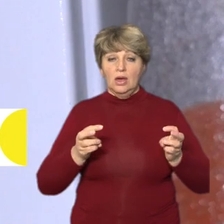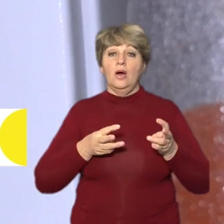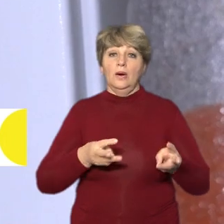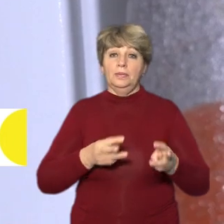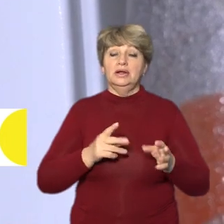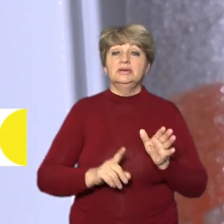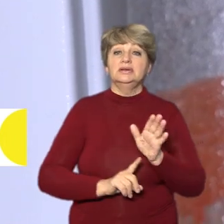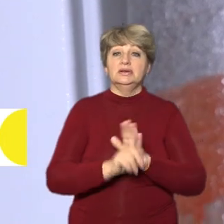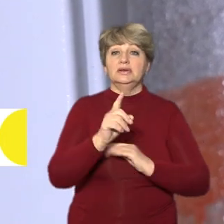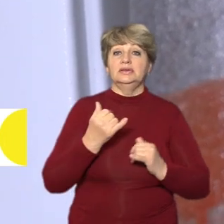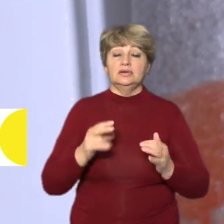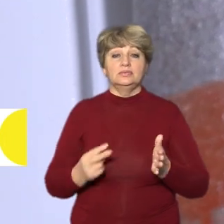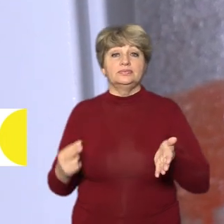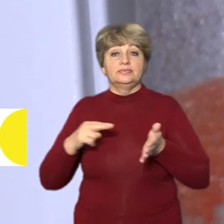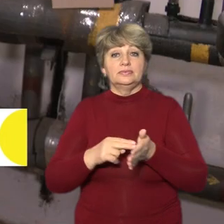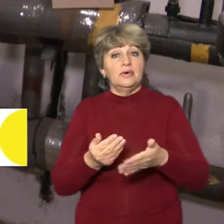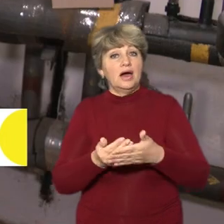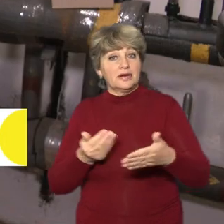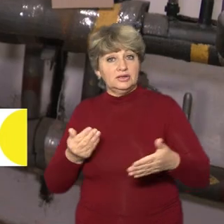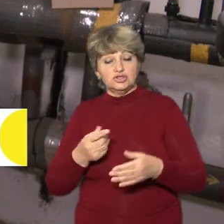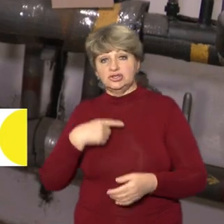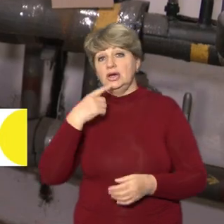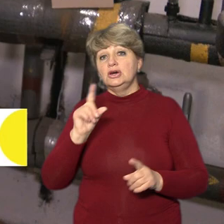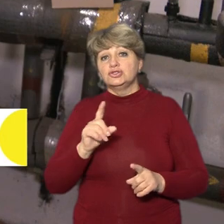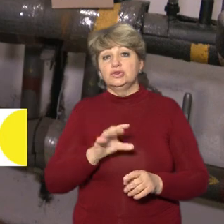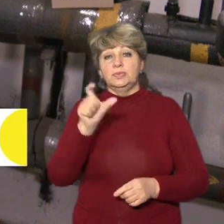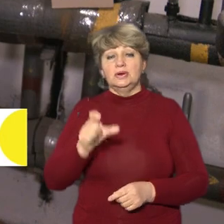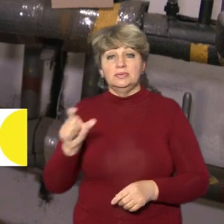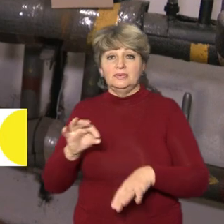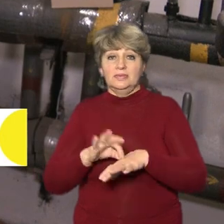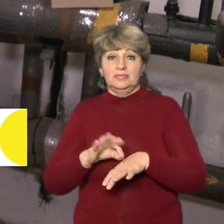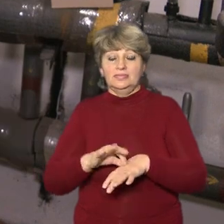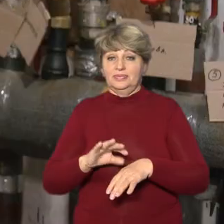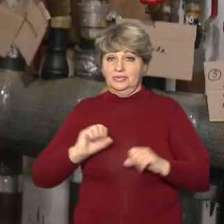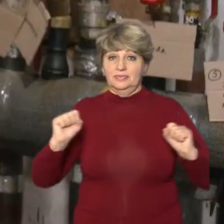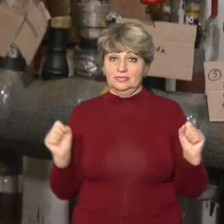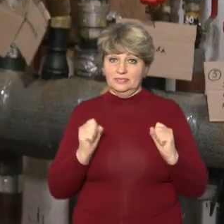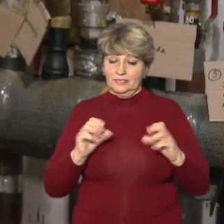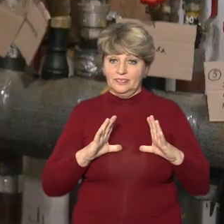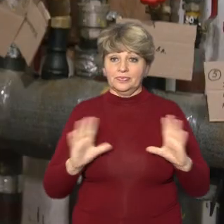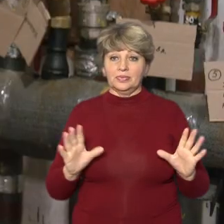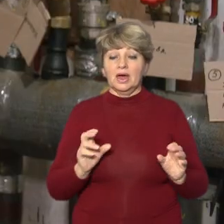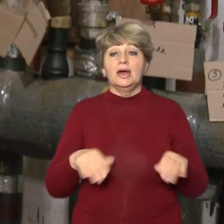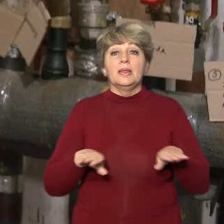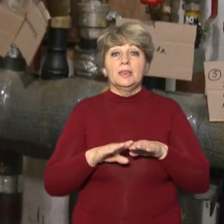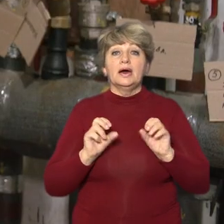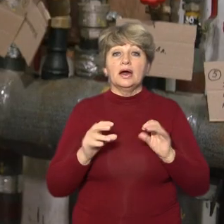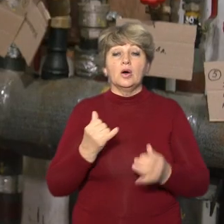комфорту пацієнтів, каже заступник головного лікаря з технічних питань Євген Товстопят. Так як у нас